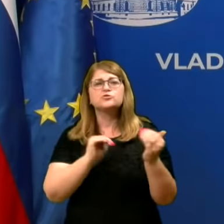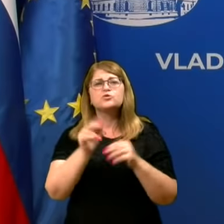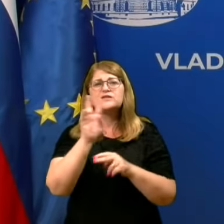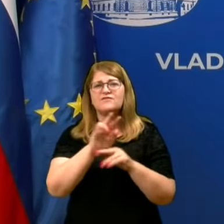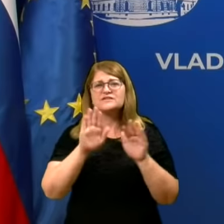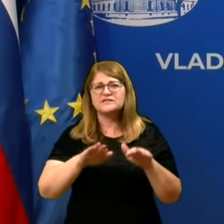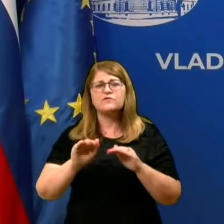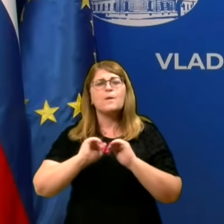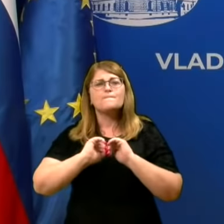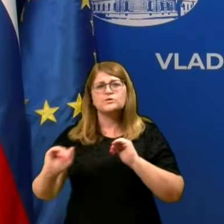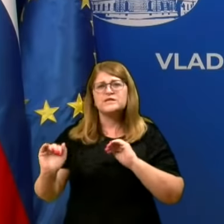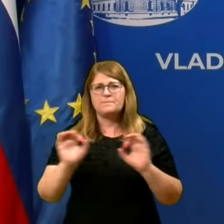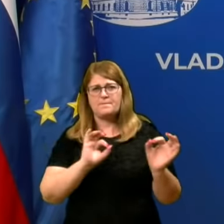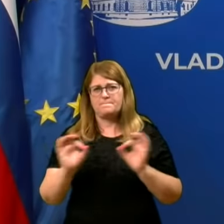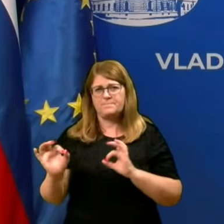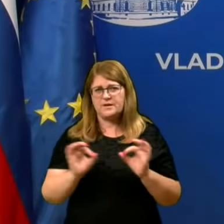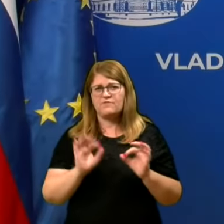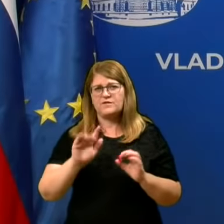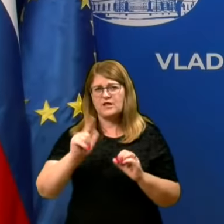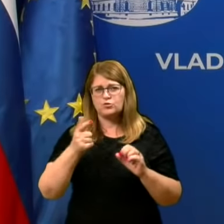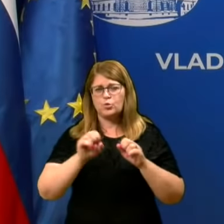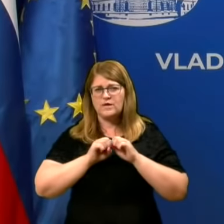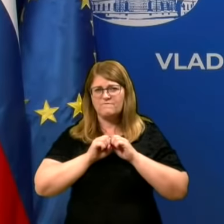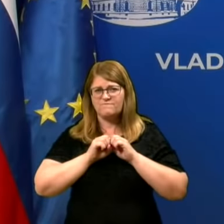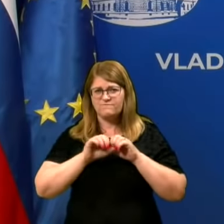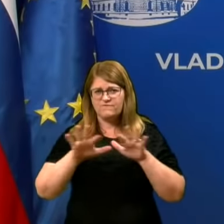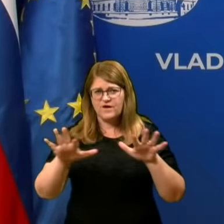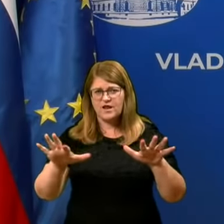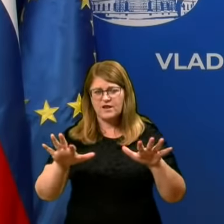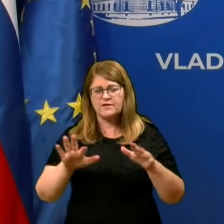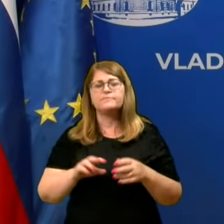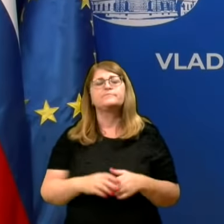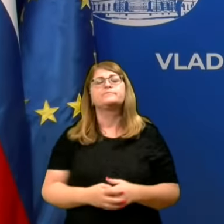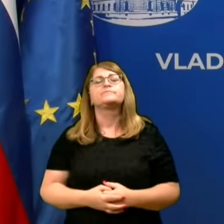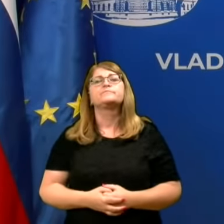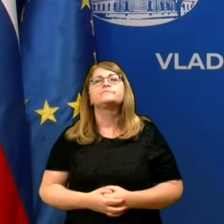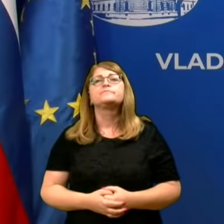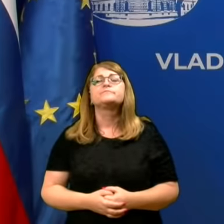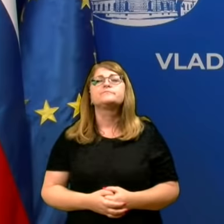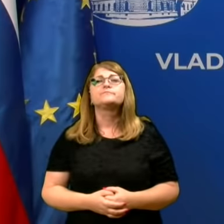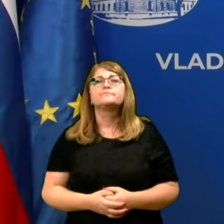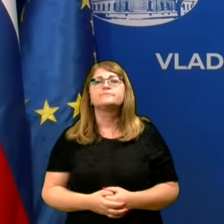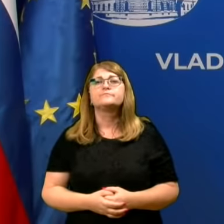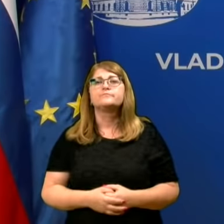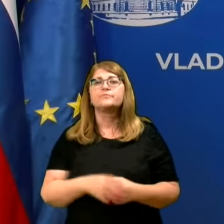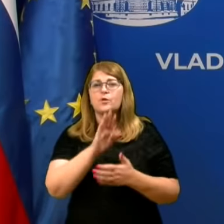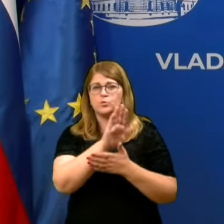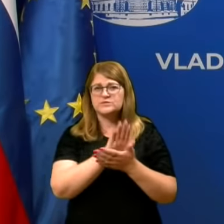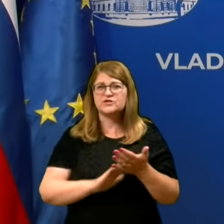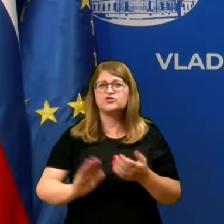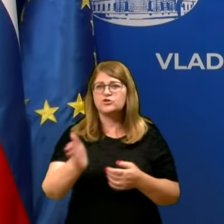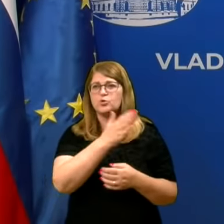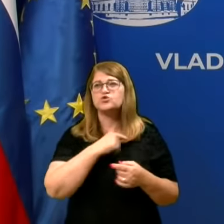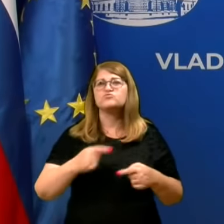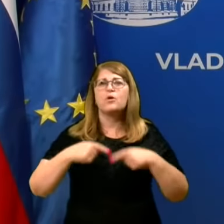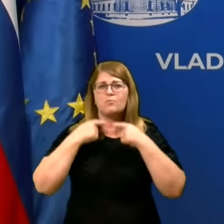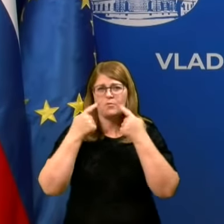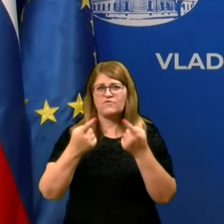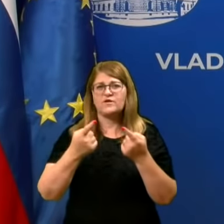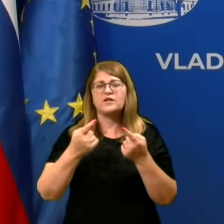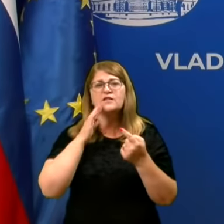zavodi posebej pripravijo na drugi val oziroma na daljni razvoj dogodkov. V začetku smo povedali, da bodo to